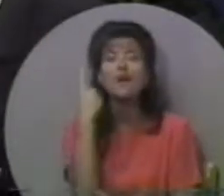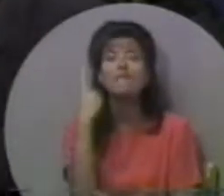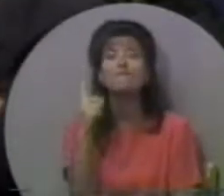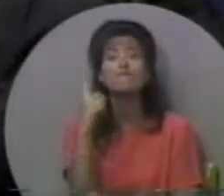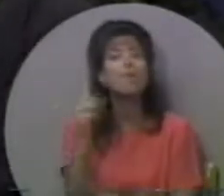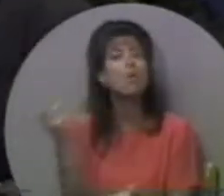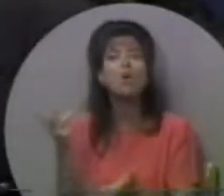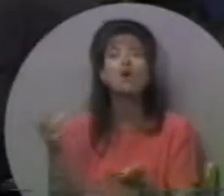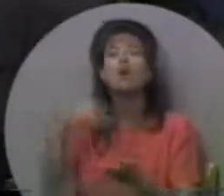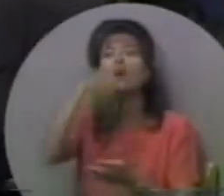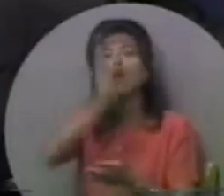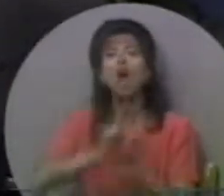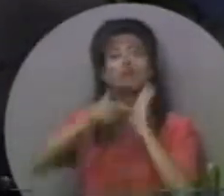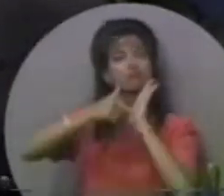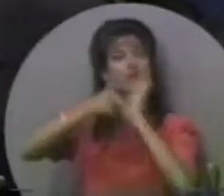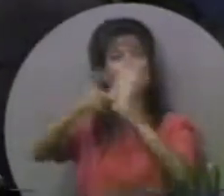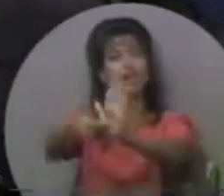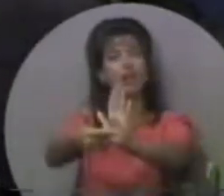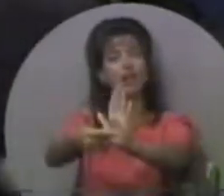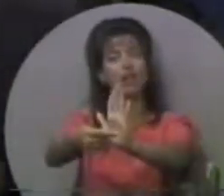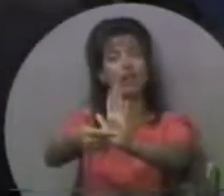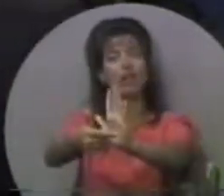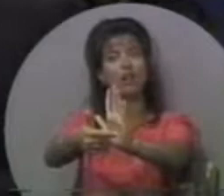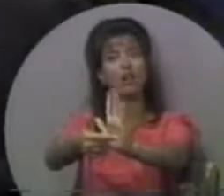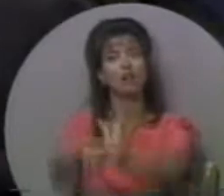виявляти Бога.